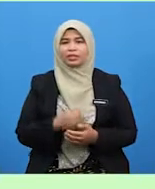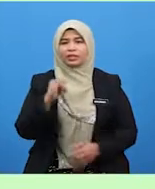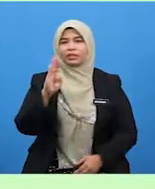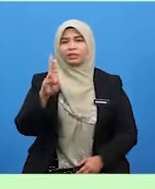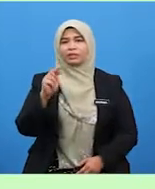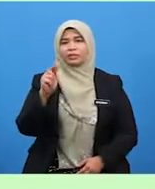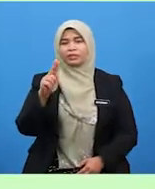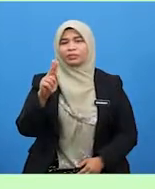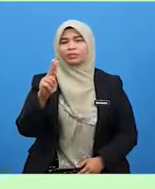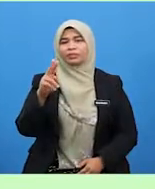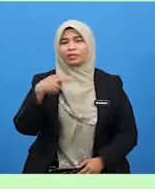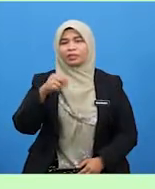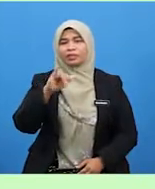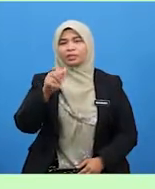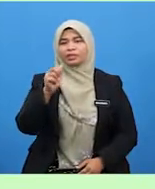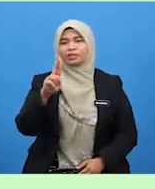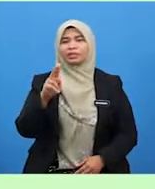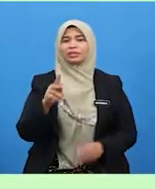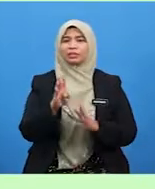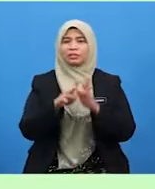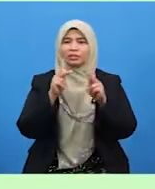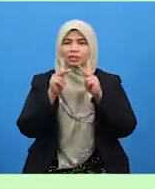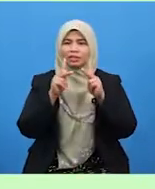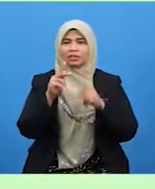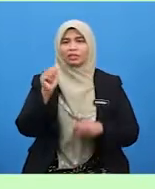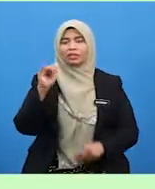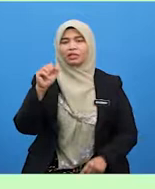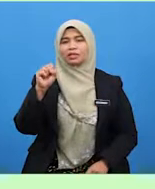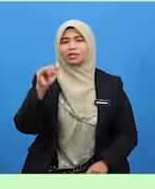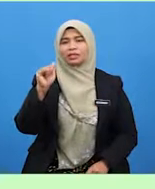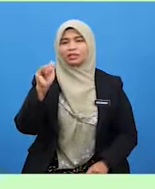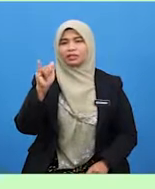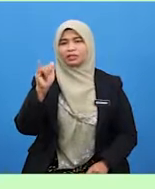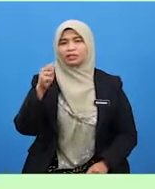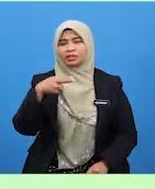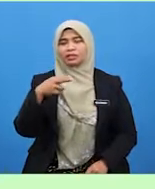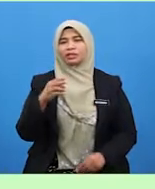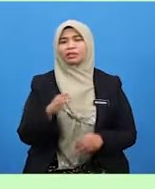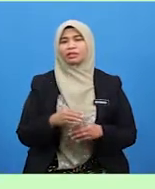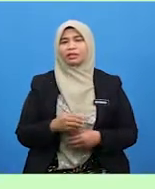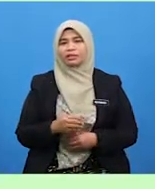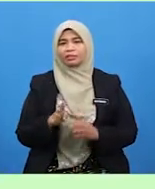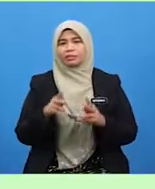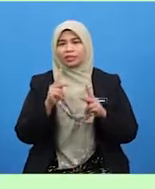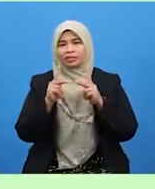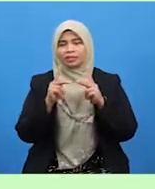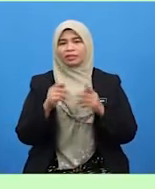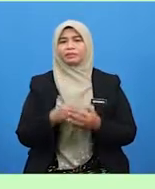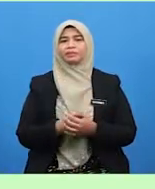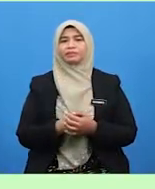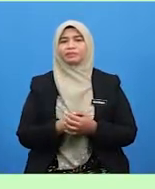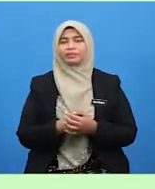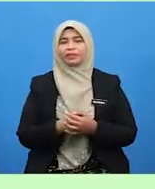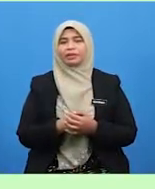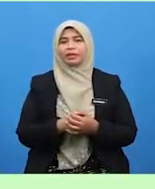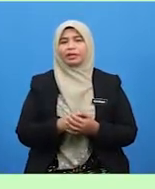Hajar berkata bahawa Aisyah RA beriwayatkan katanya,